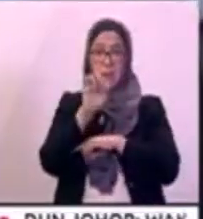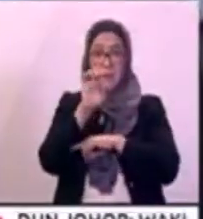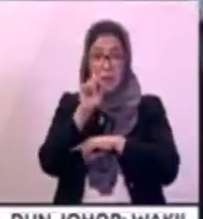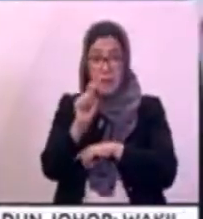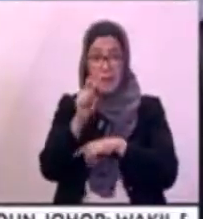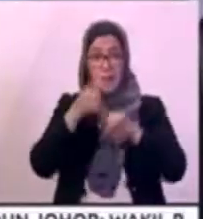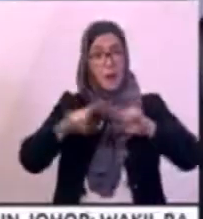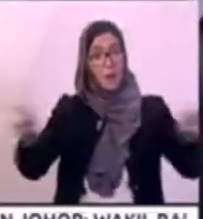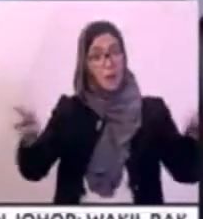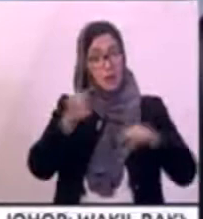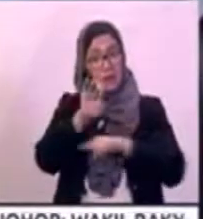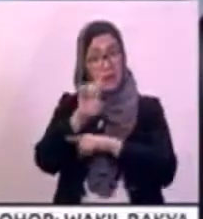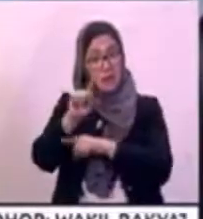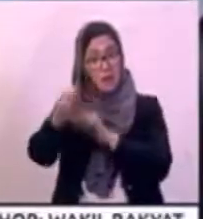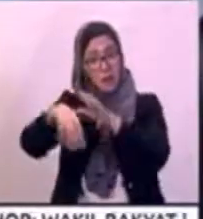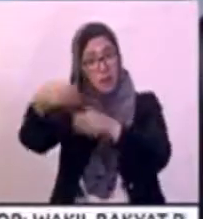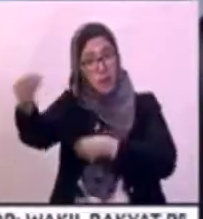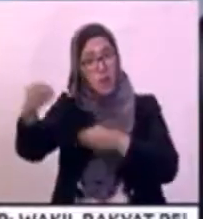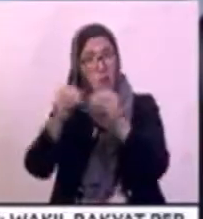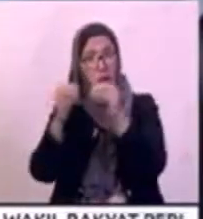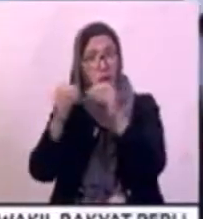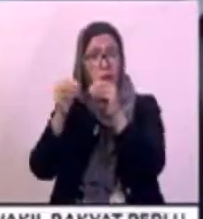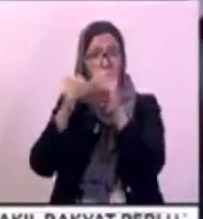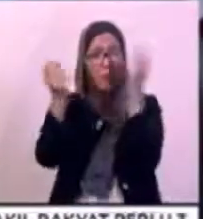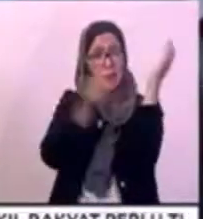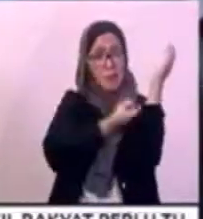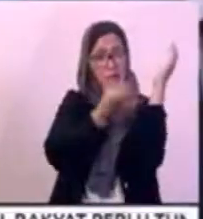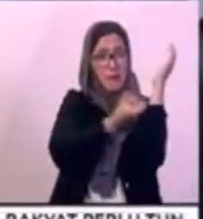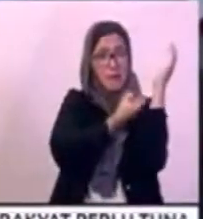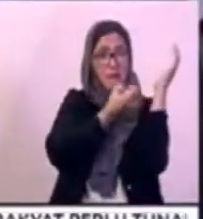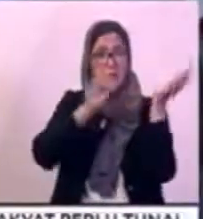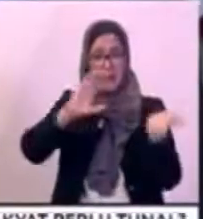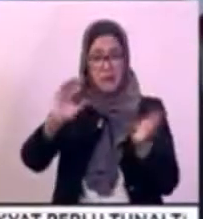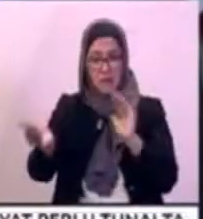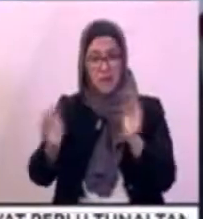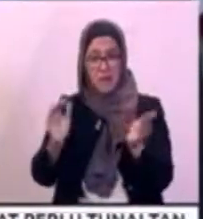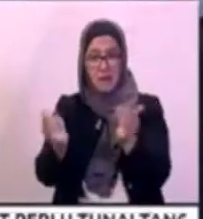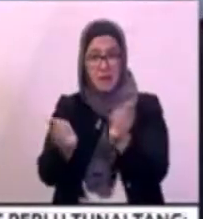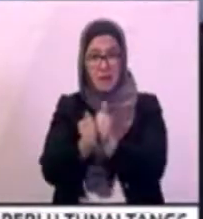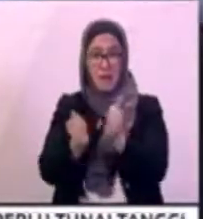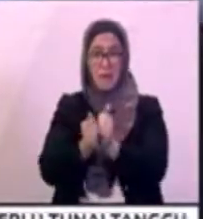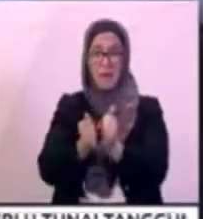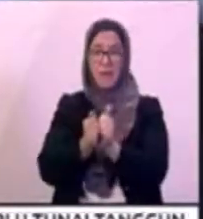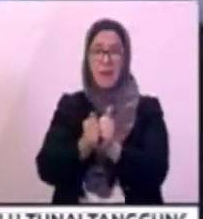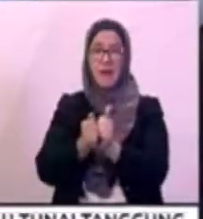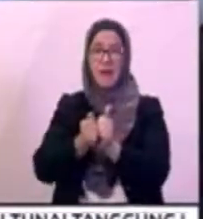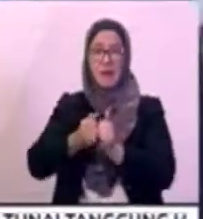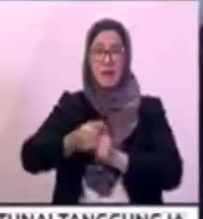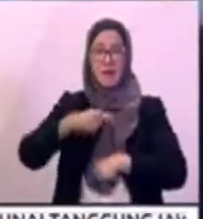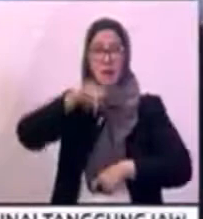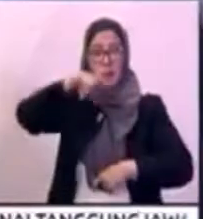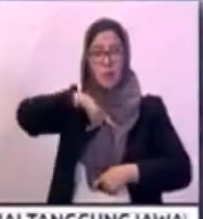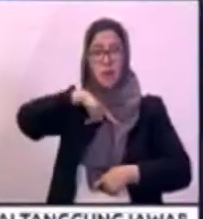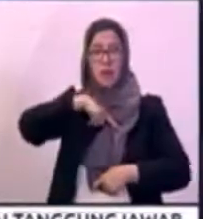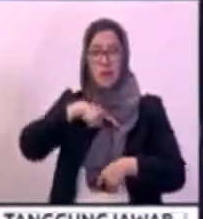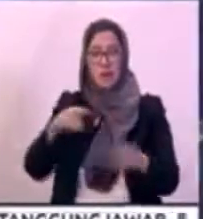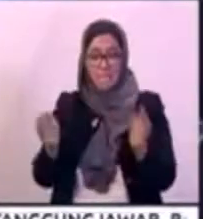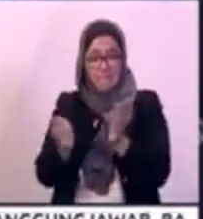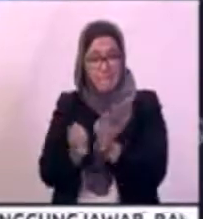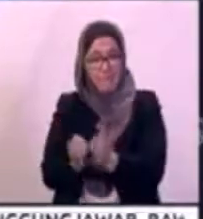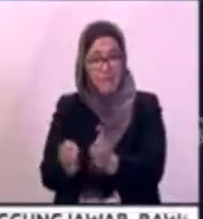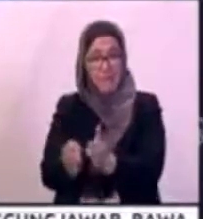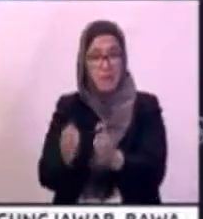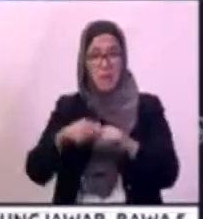estate mengeluarkan lebih banyak getah berbanding dengan smallholders. Ini kita tahu dan